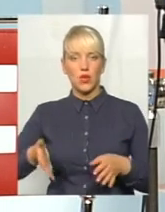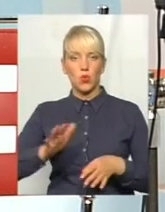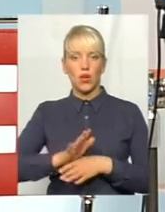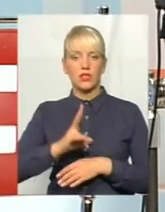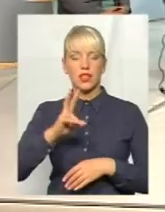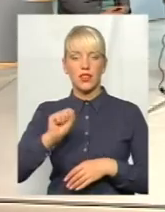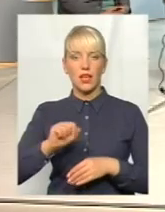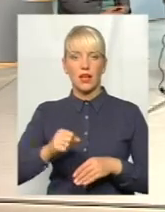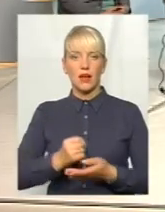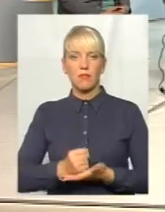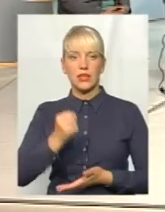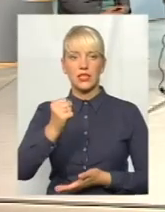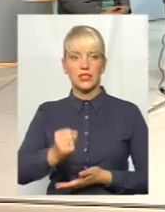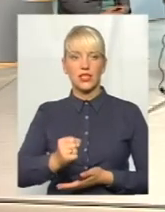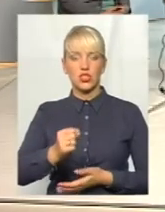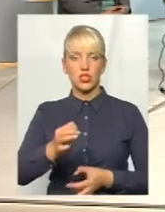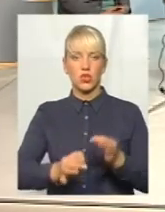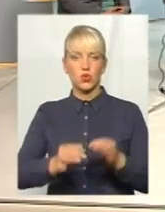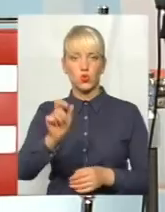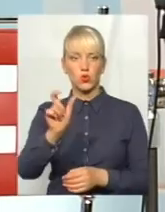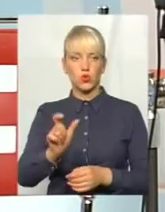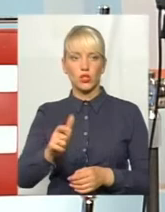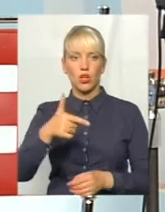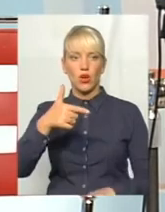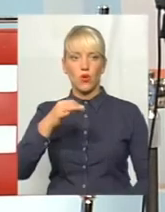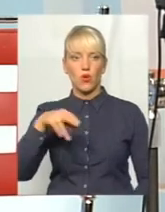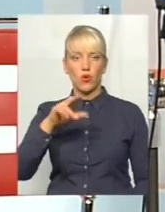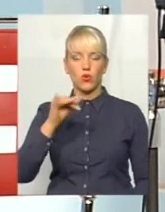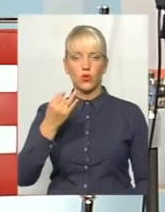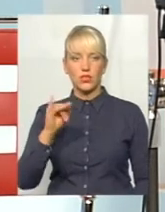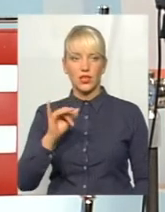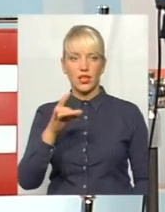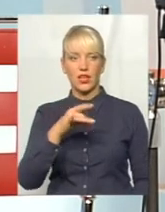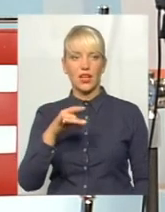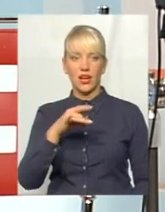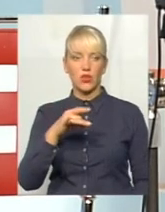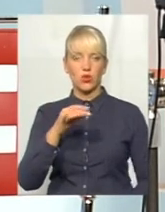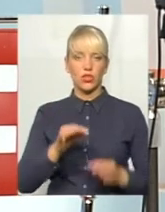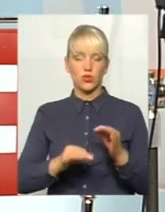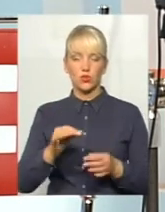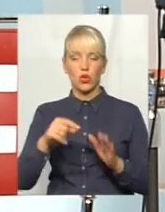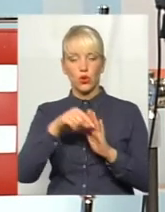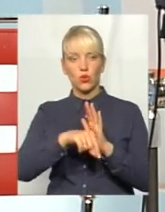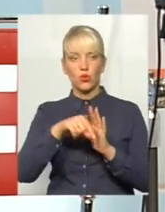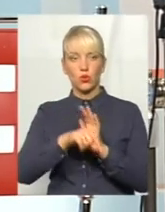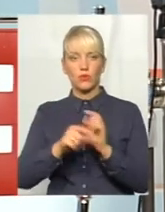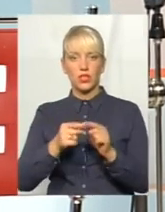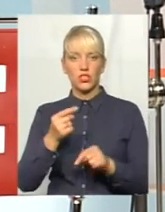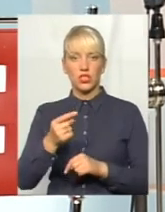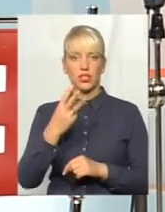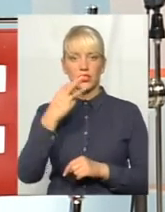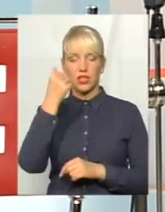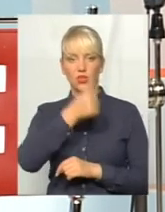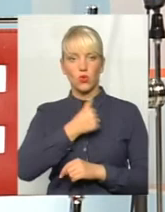призначення вже судді в Городоцькому районному суді. Тобто, через три роки,